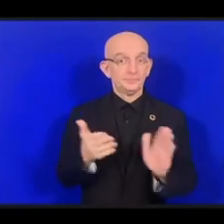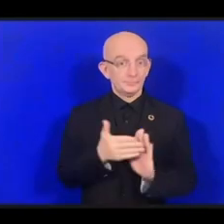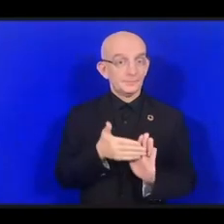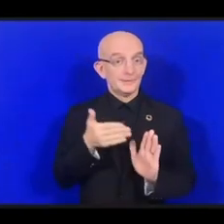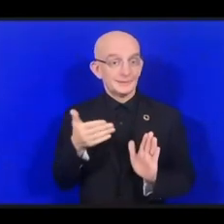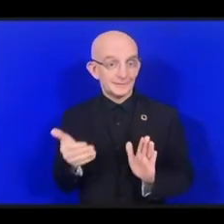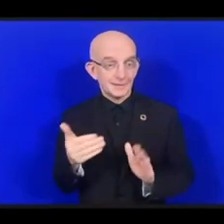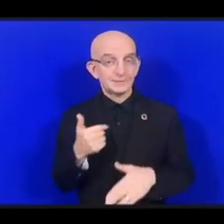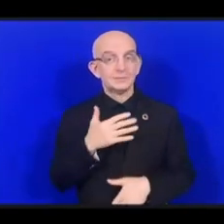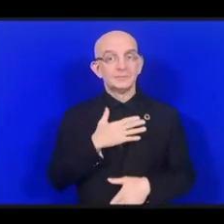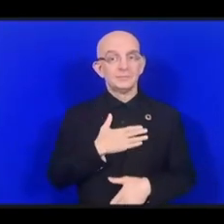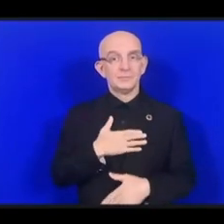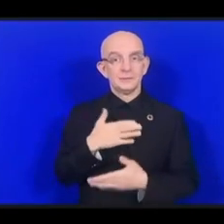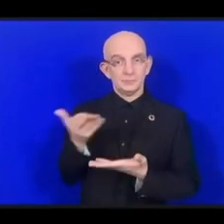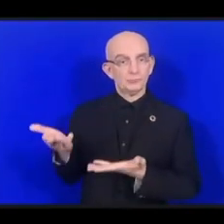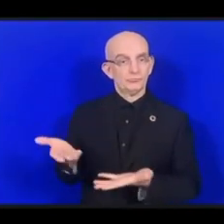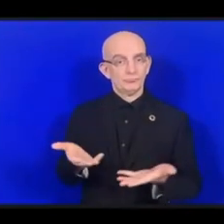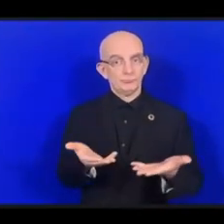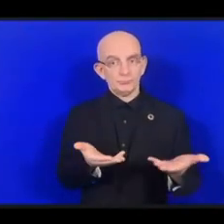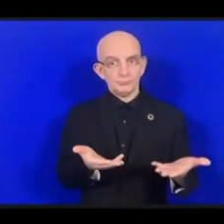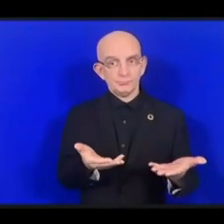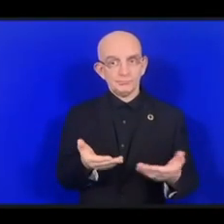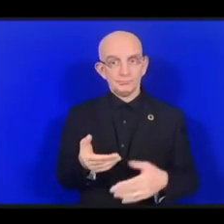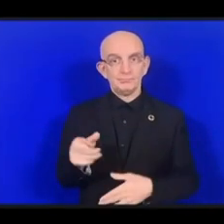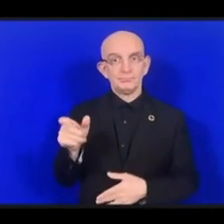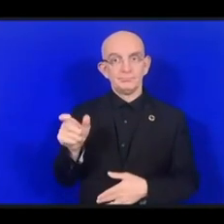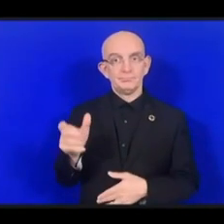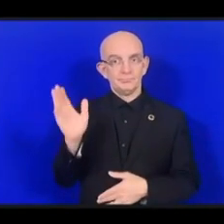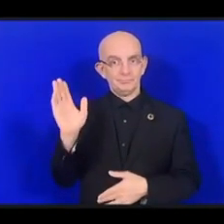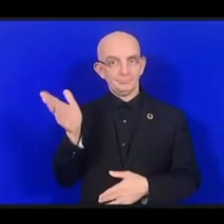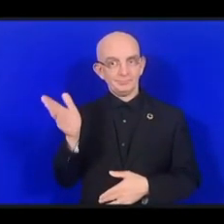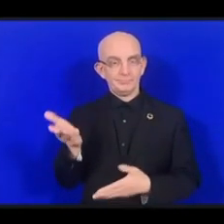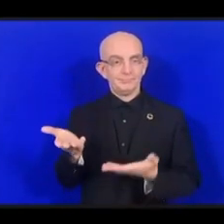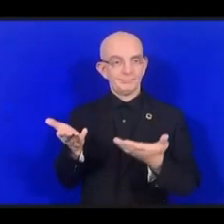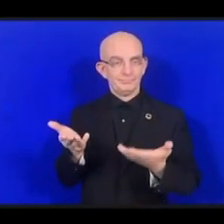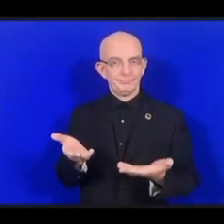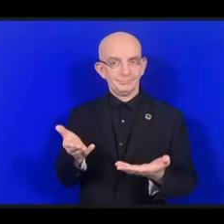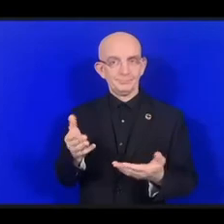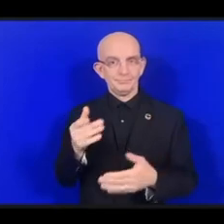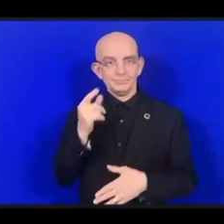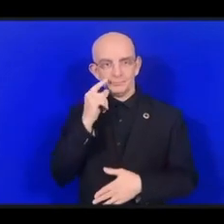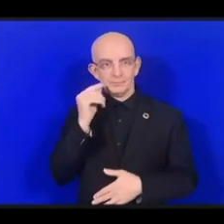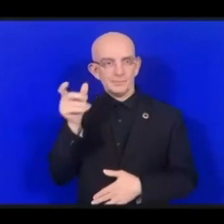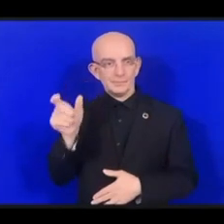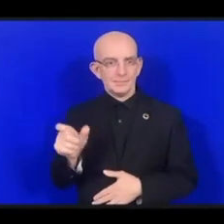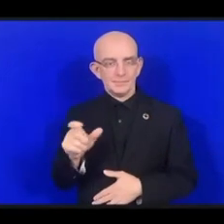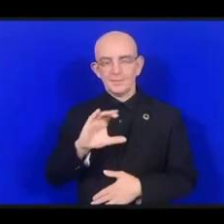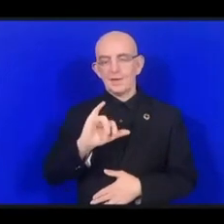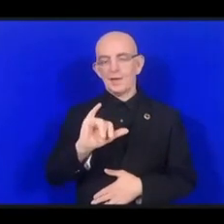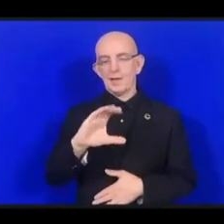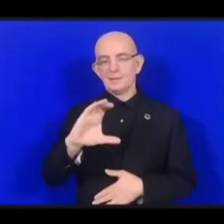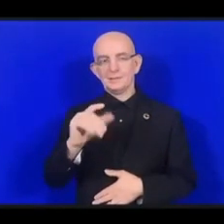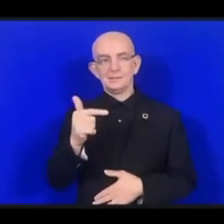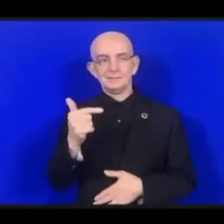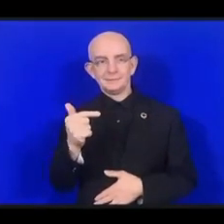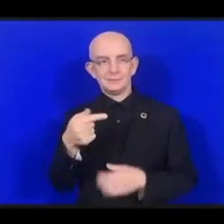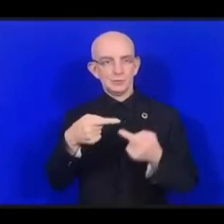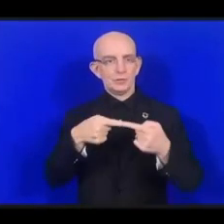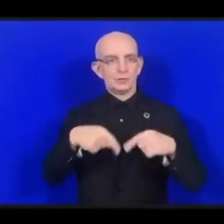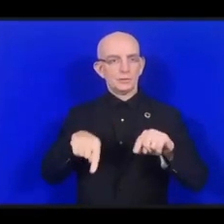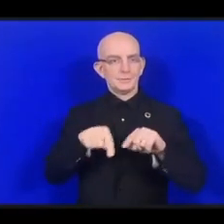представителя Седрика Фролика, который возглавляет